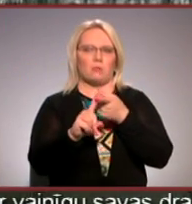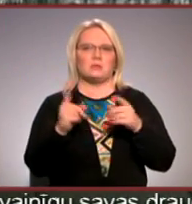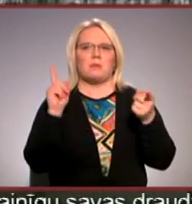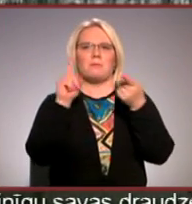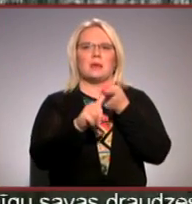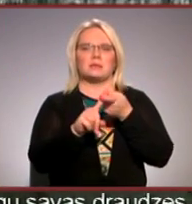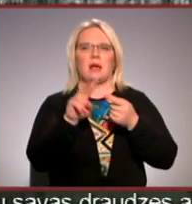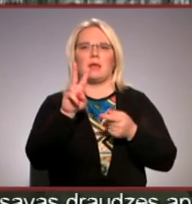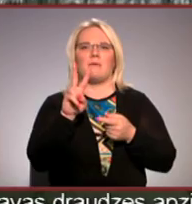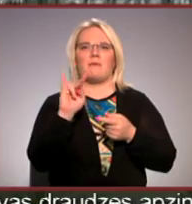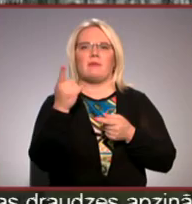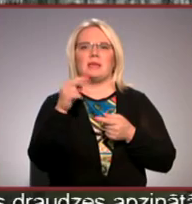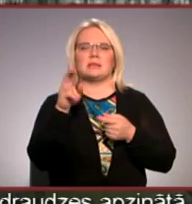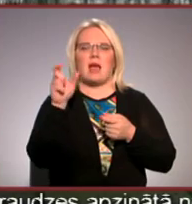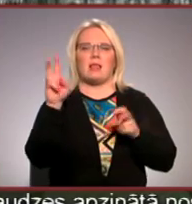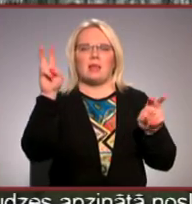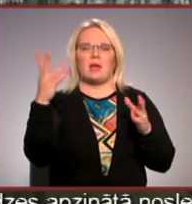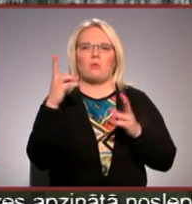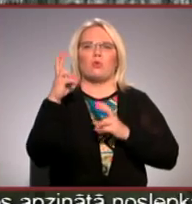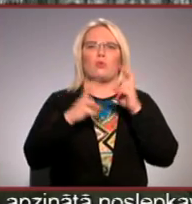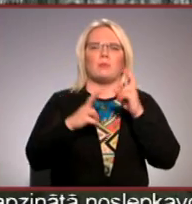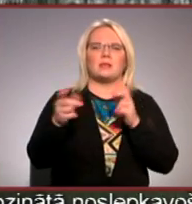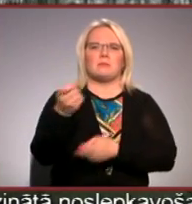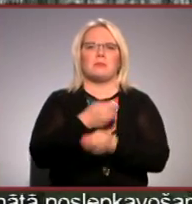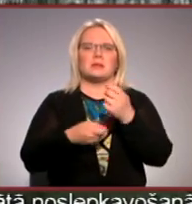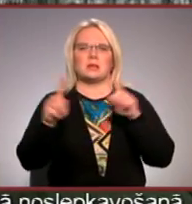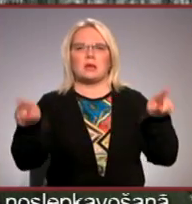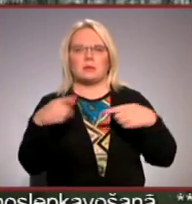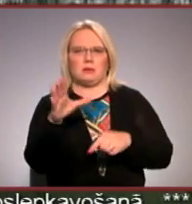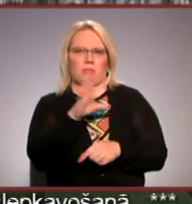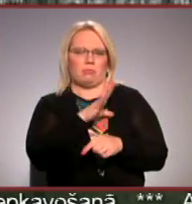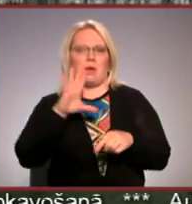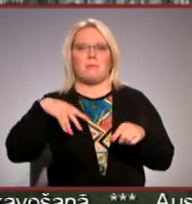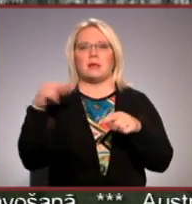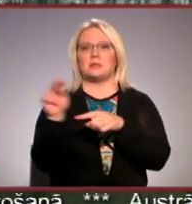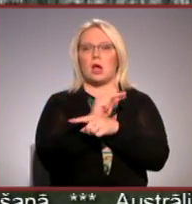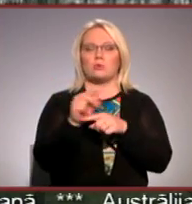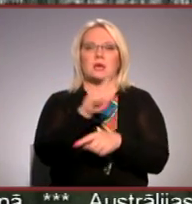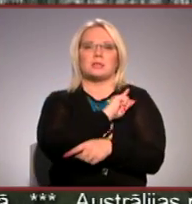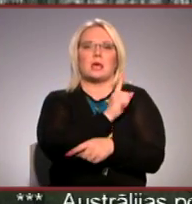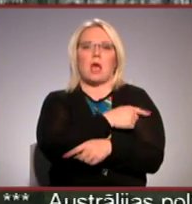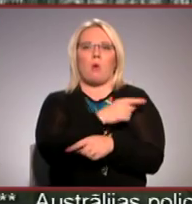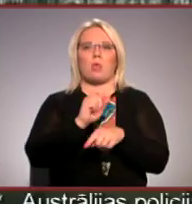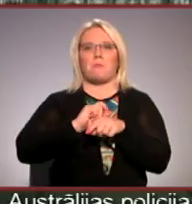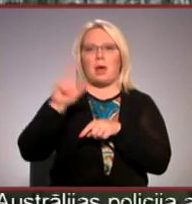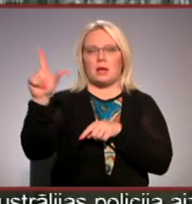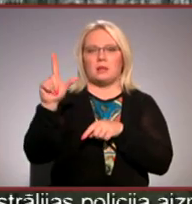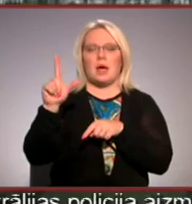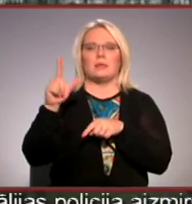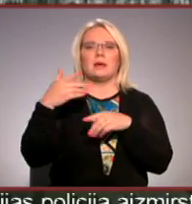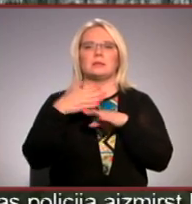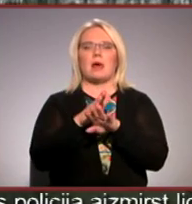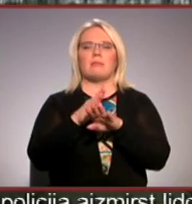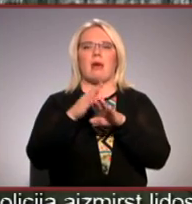virs vienu megavattu, kas ir kaut kāda rūpniecīs, kaut kāda biznesa attīstība. Pēc rekonstrukcijas šī jauda palielināsies, sadala stīklis